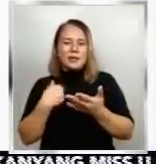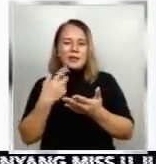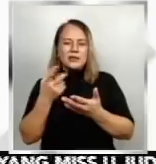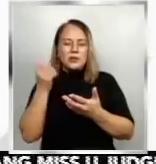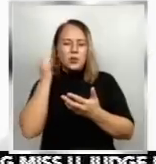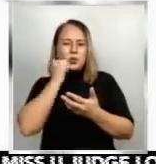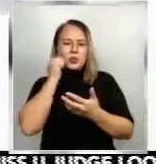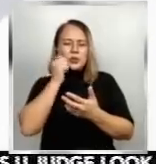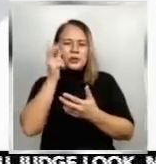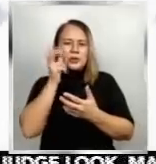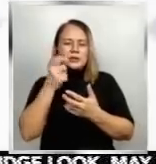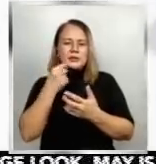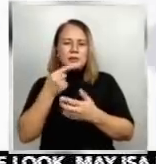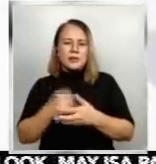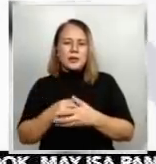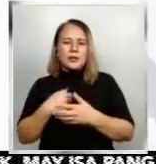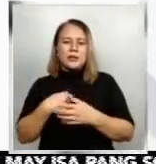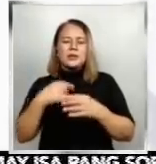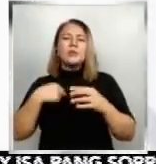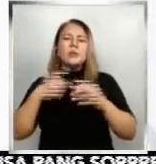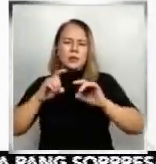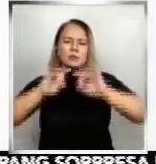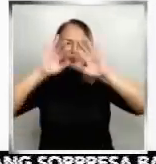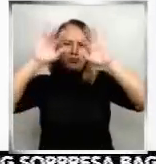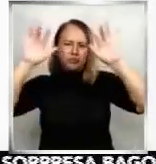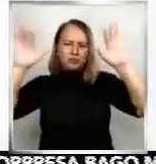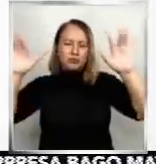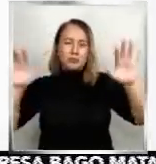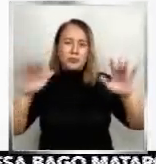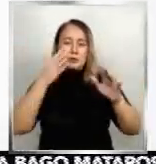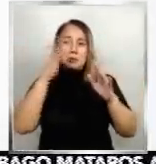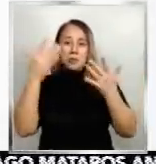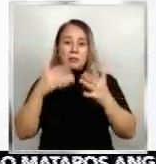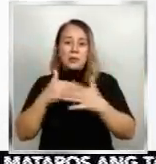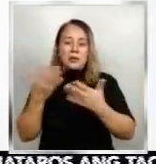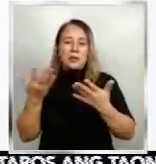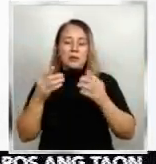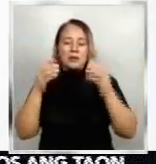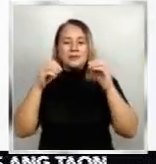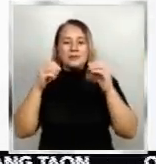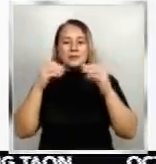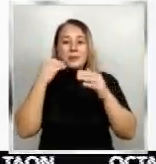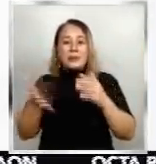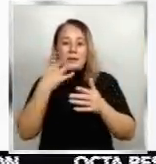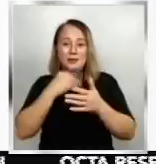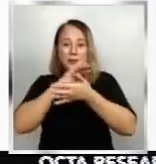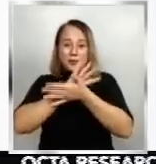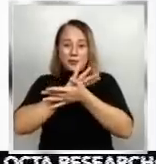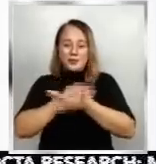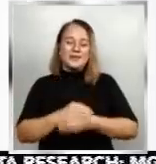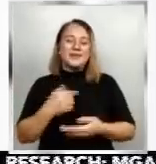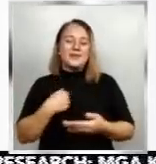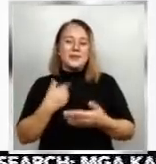line na pailawan naman natin yung air, baka mamatay na si COVID. And sabik na sabik po sila in their